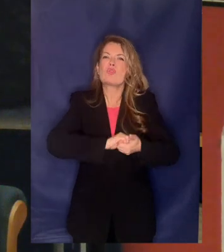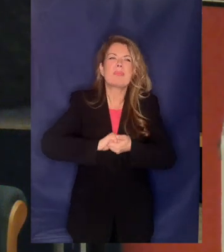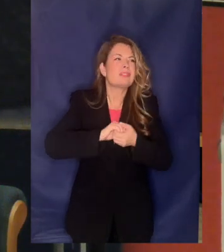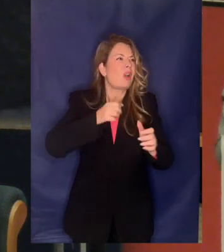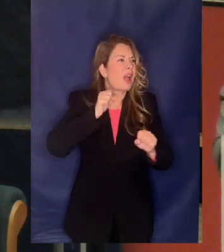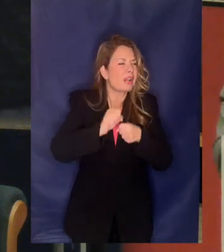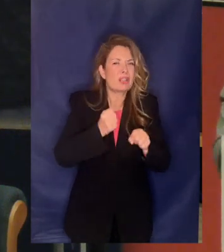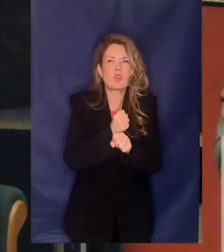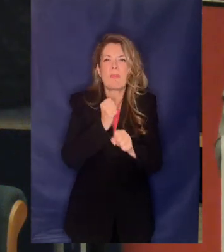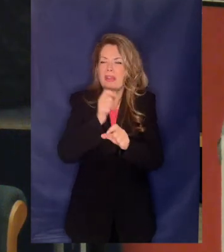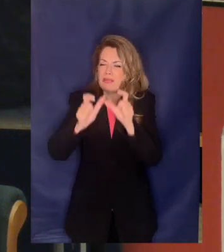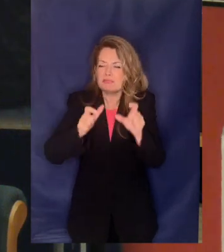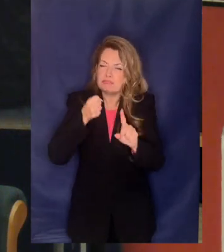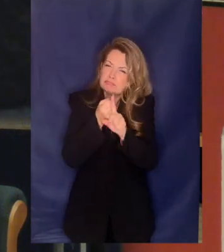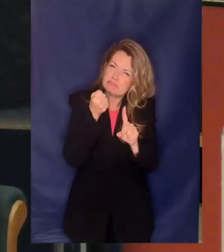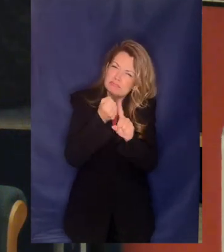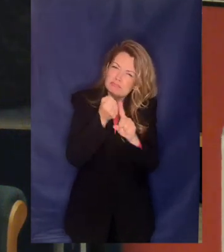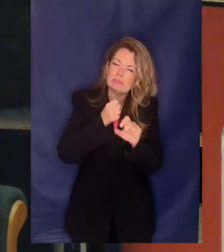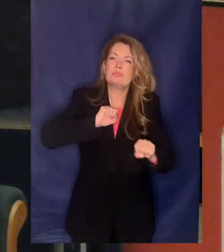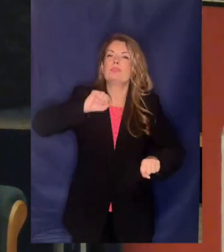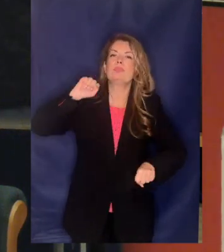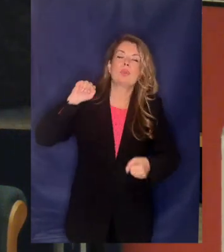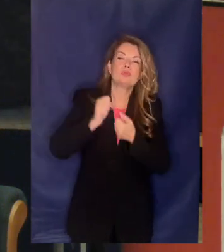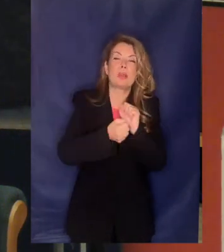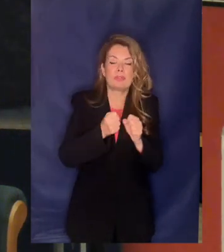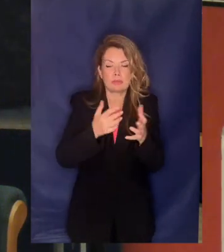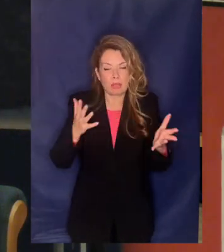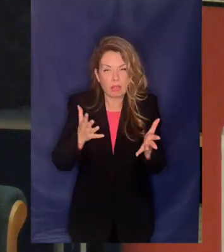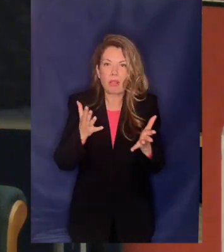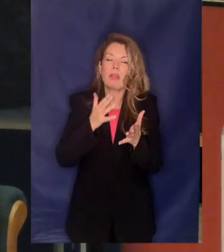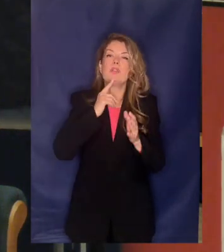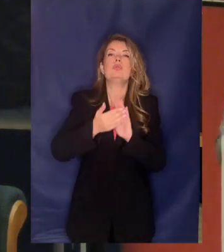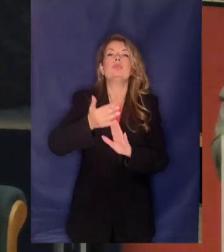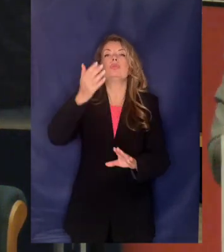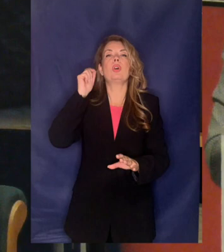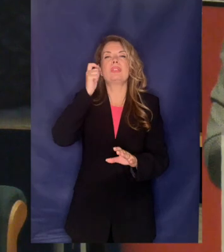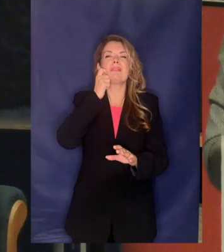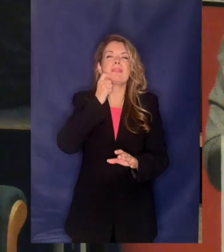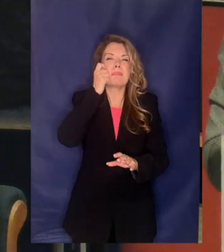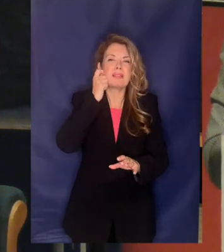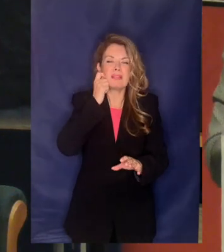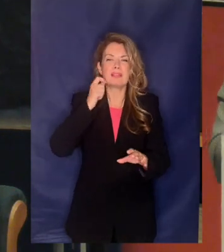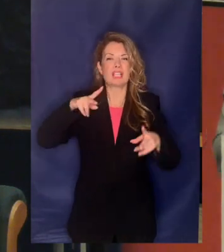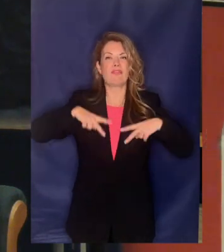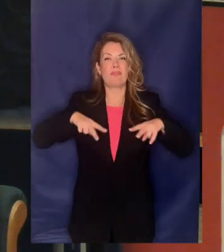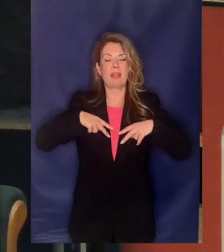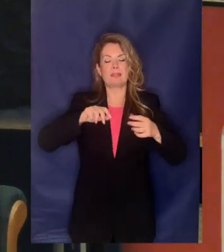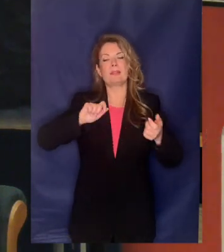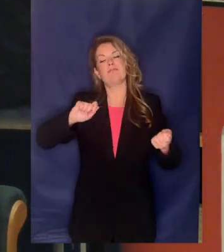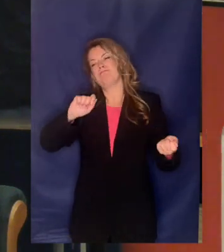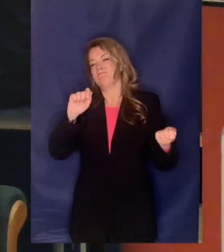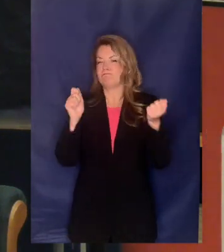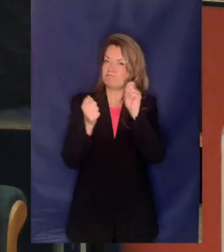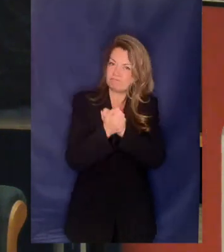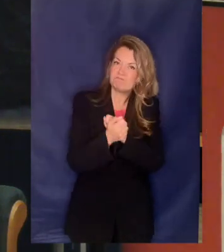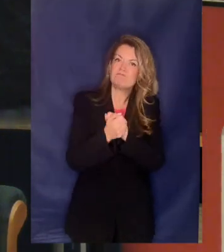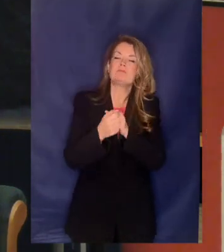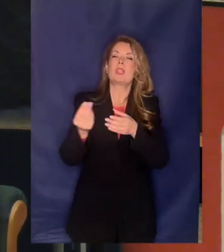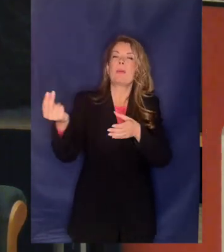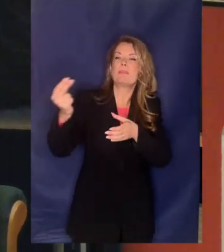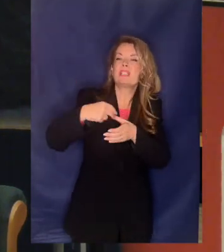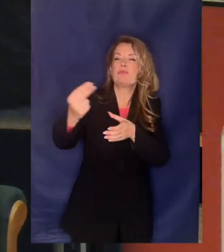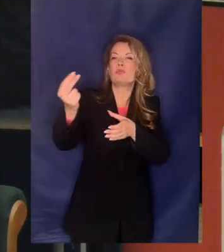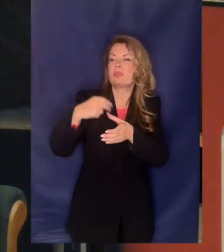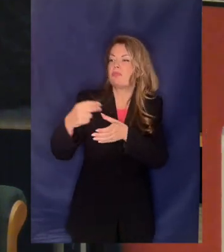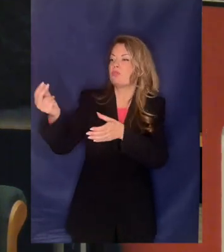Εργαζομένων της ΕΕΔΑΠ όπου αναγκάστηκε η τότε κυβέρνηση Σιμίτη να χρειαστεί τους ψήφους του Σουφλιά δηλαδή ψήφους